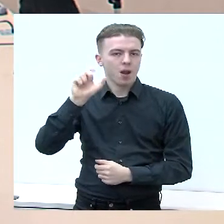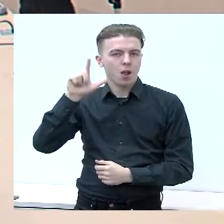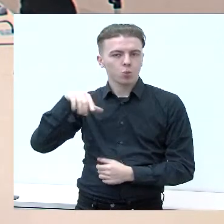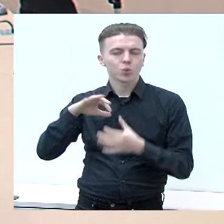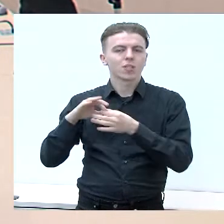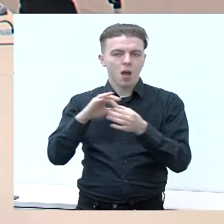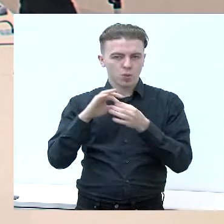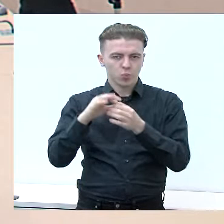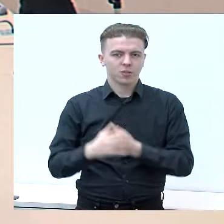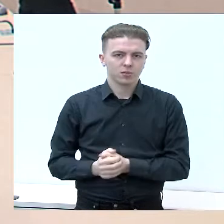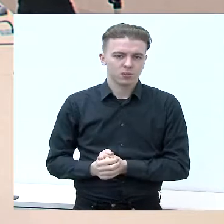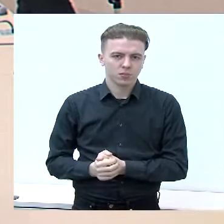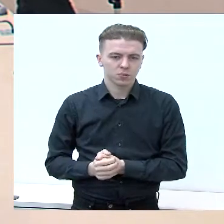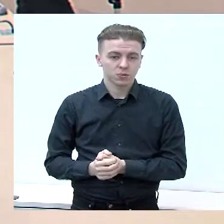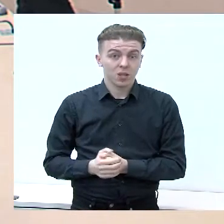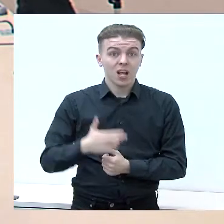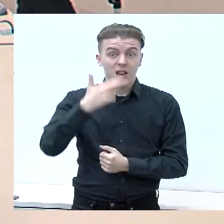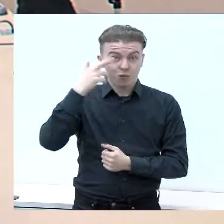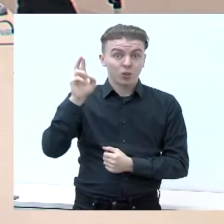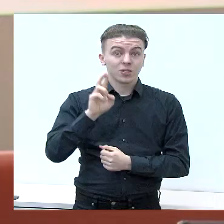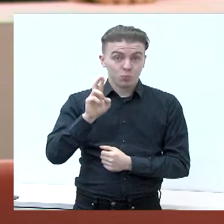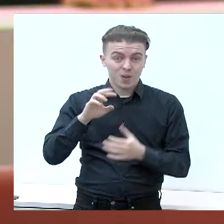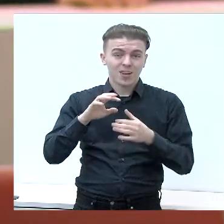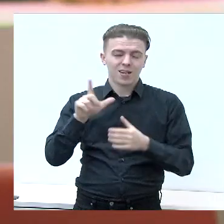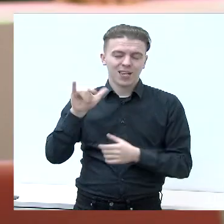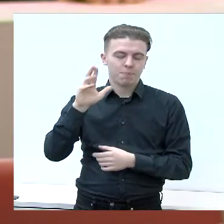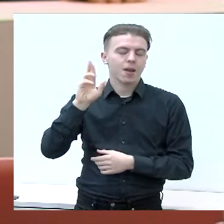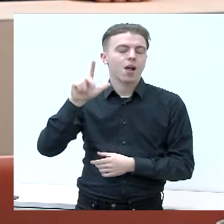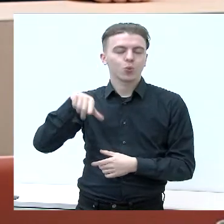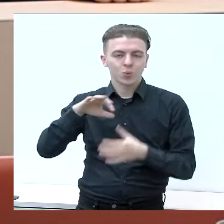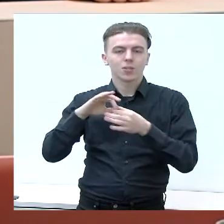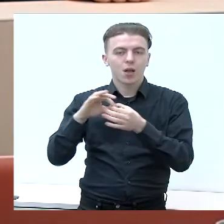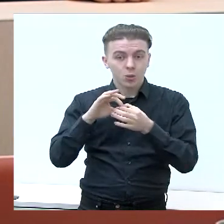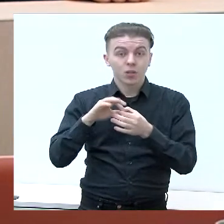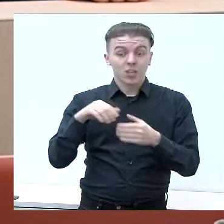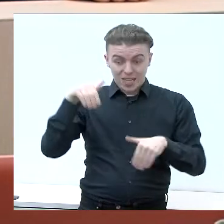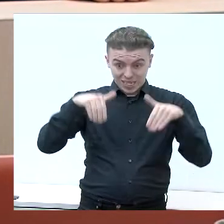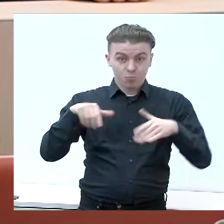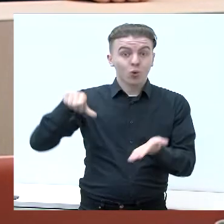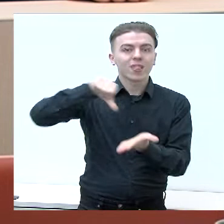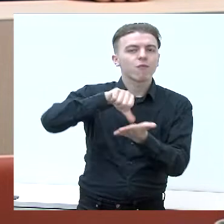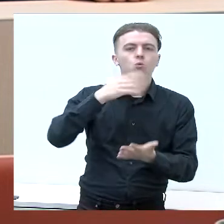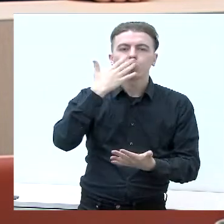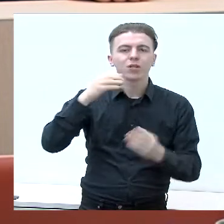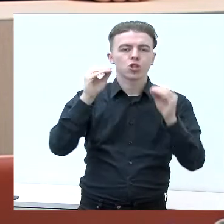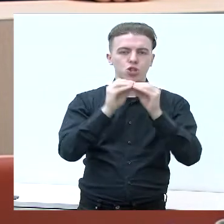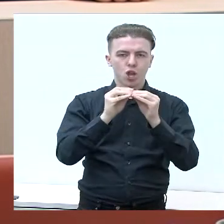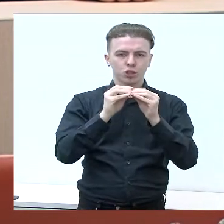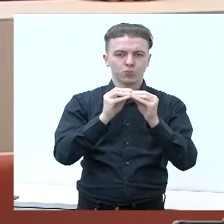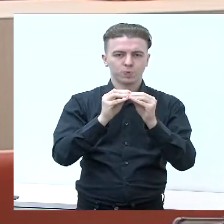Lietuvos Respublikos Liberalų Sąjūdės šiuose rinkimuose dalyvauja numerio 10.